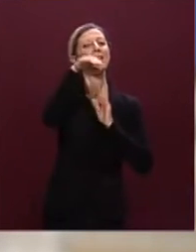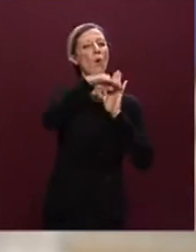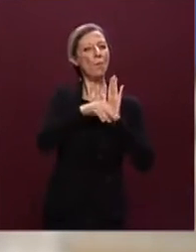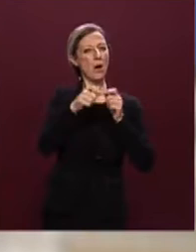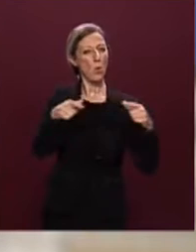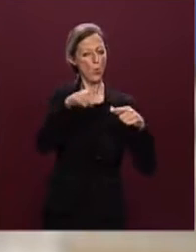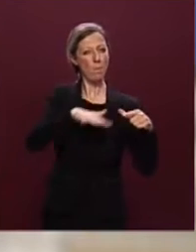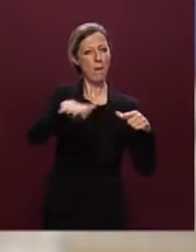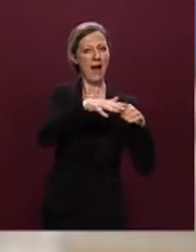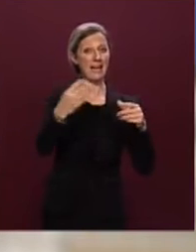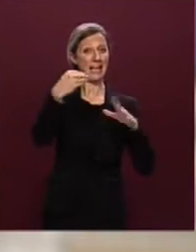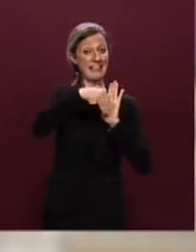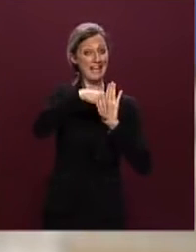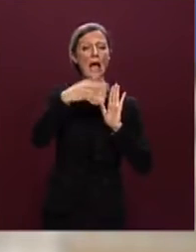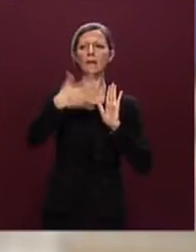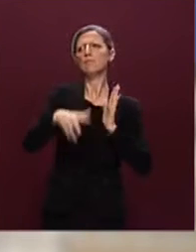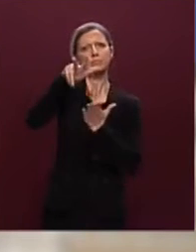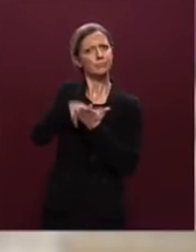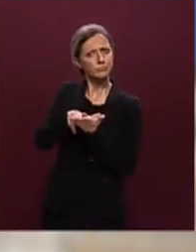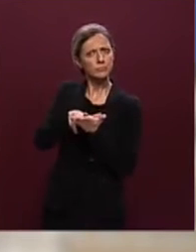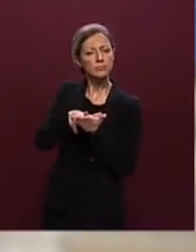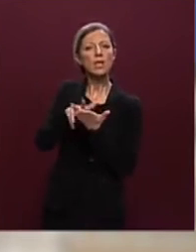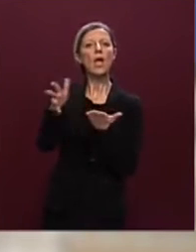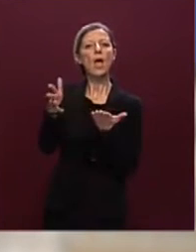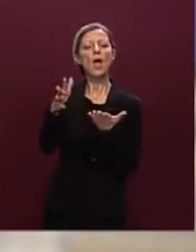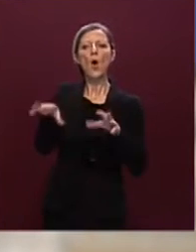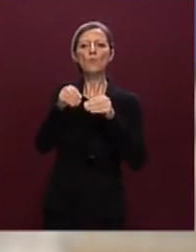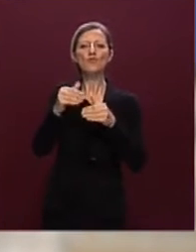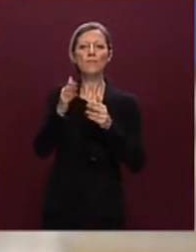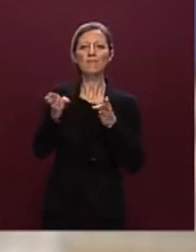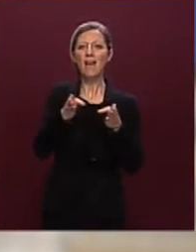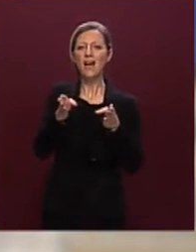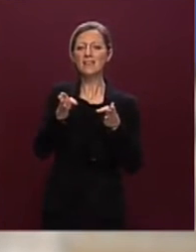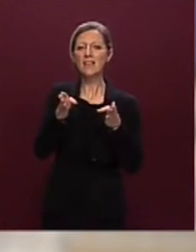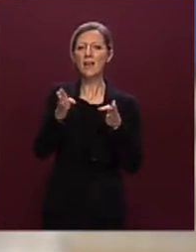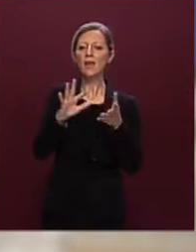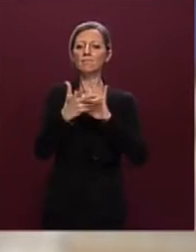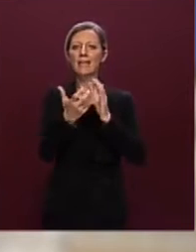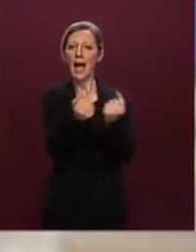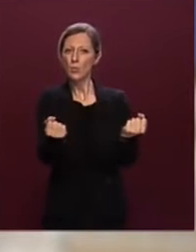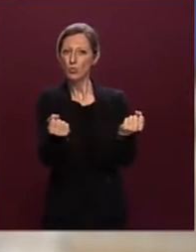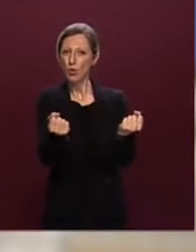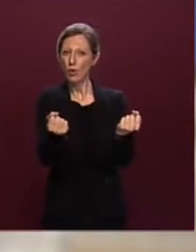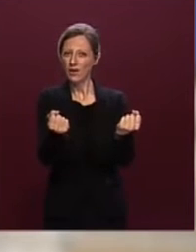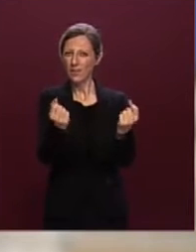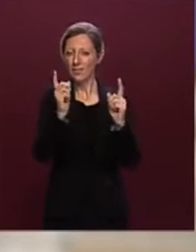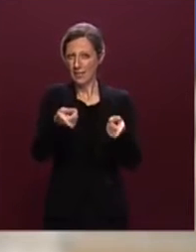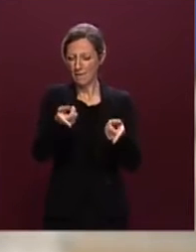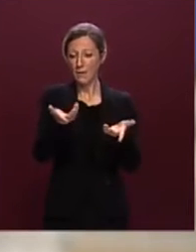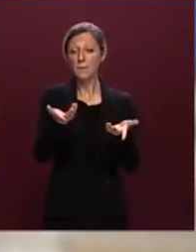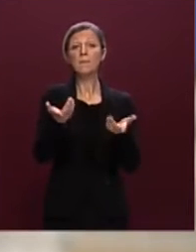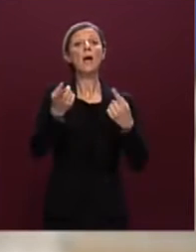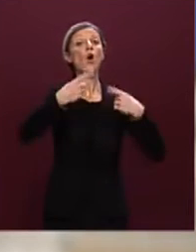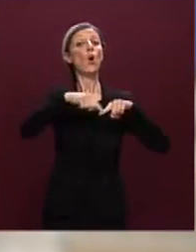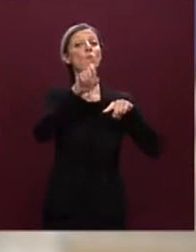si è ritenuto approvato e si è avviata una fase di attuazione di questi interventi. La